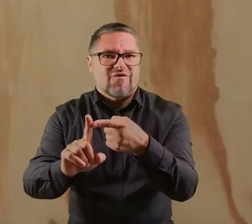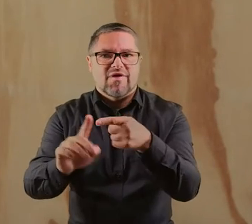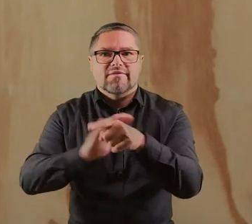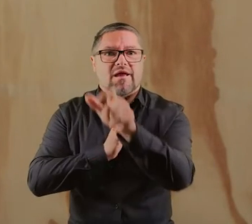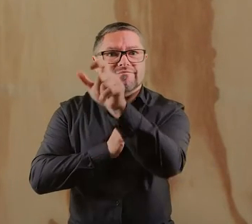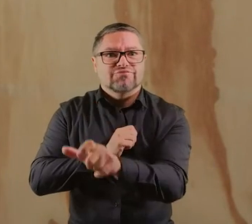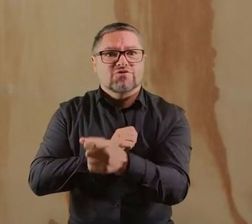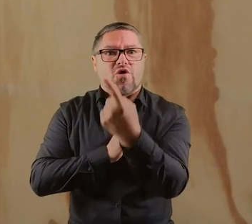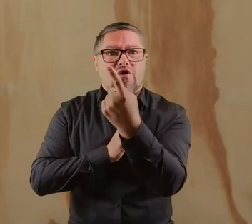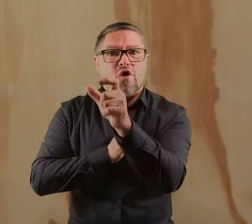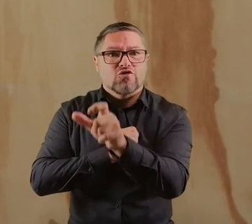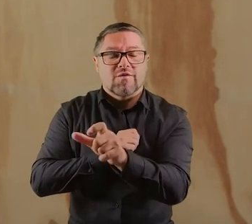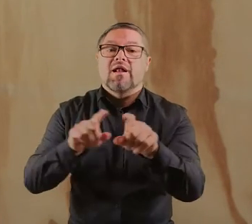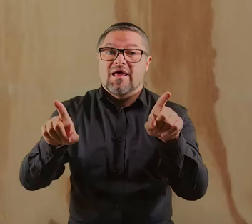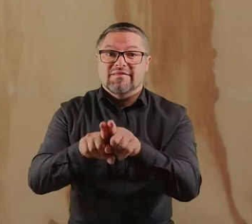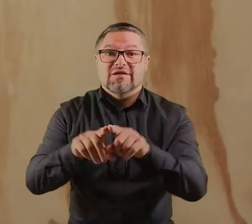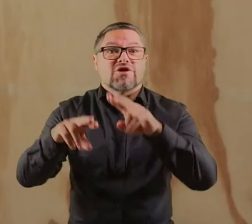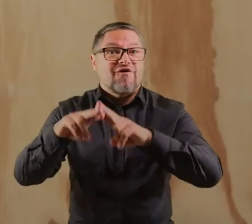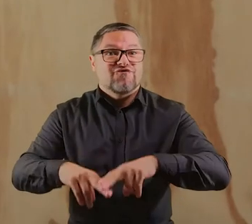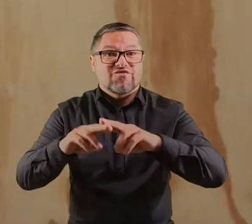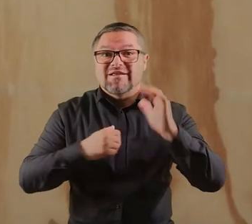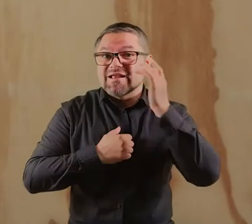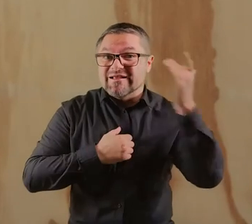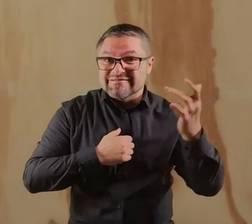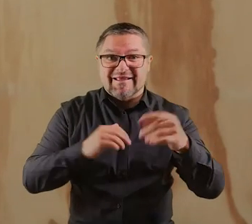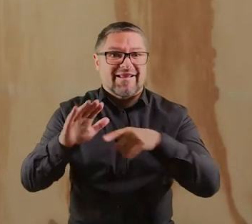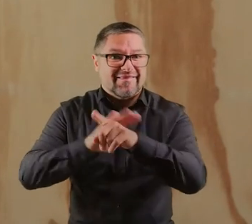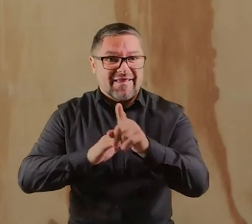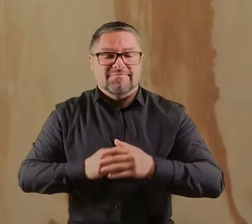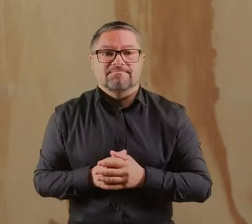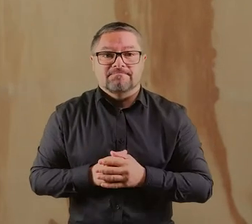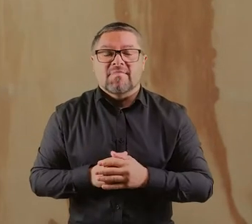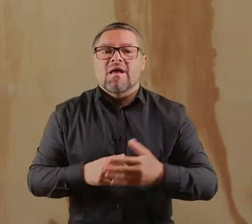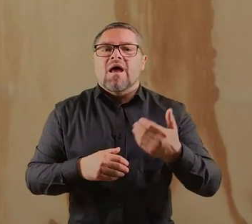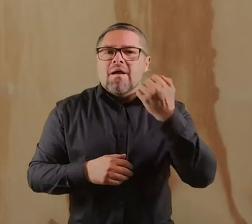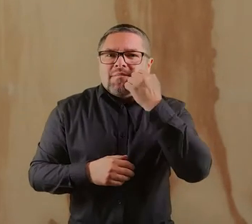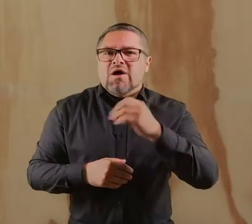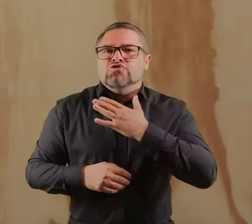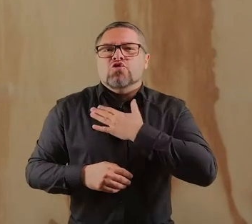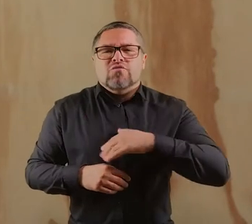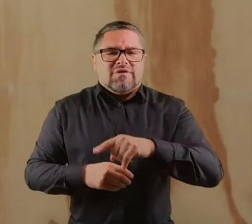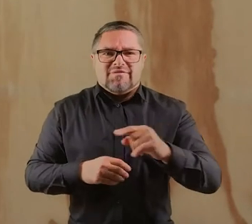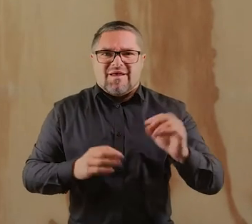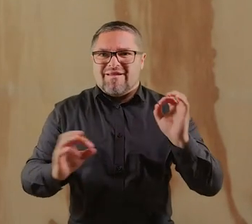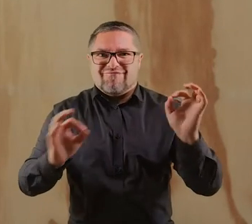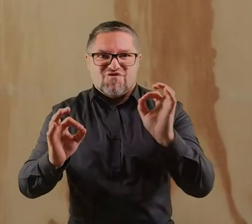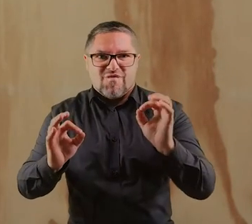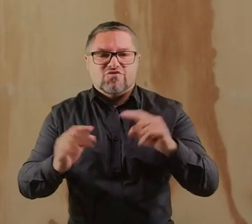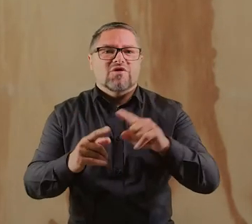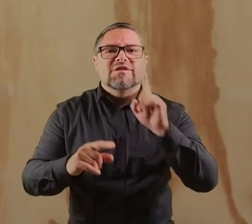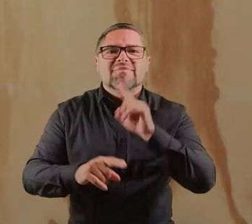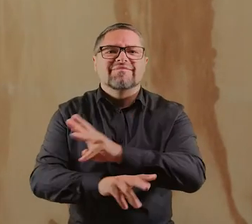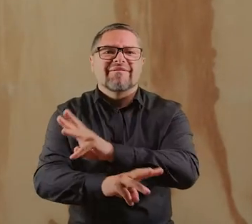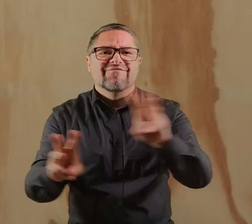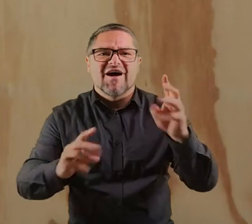na wybranego podopiecznego, jak również na Fundację Exkierka. Tak naprawdę bardzo lubimy tego typu akcje,